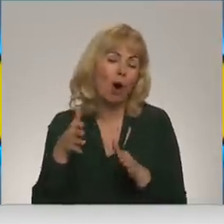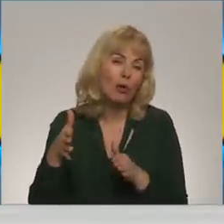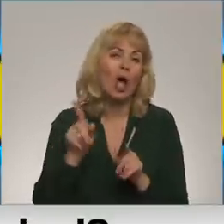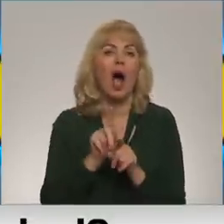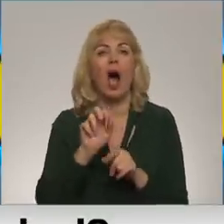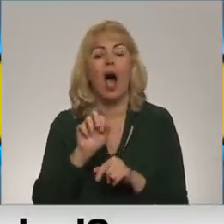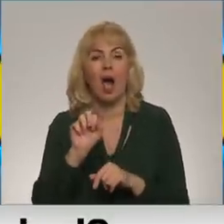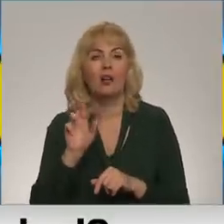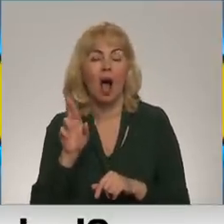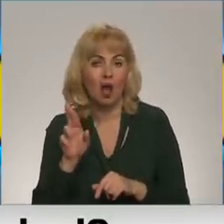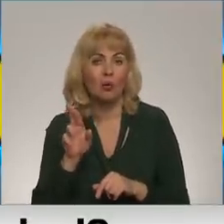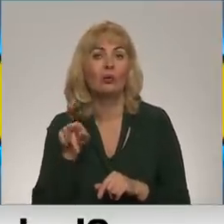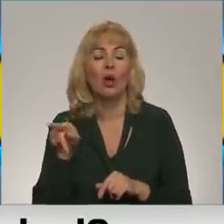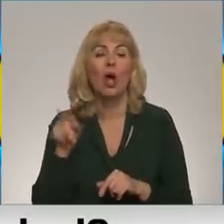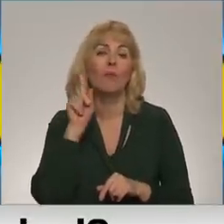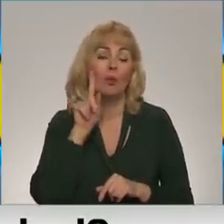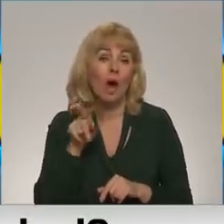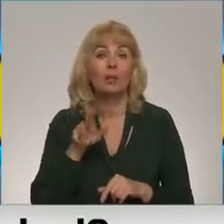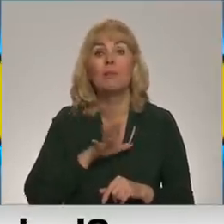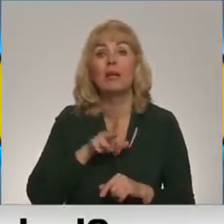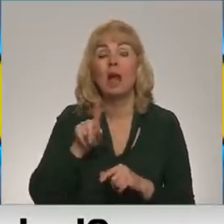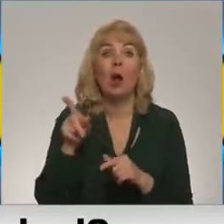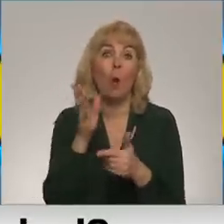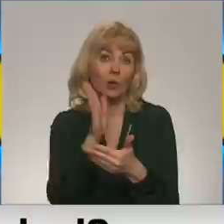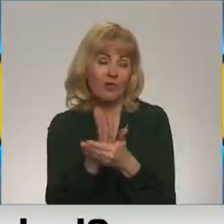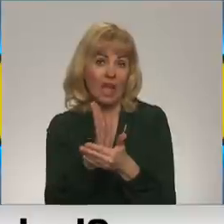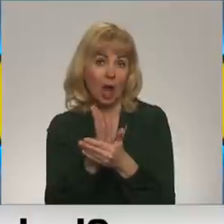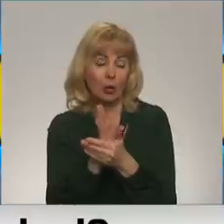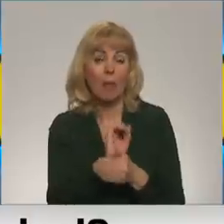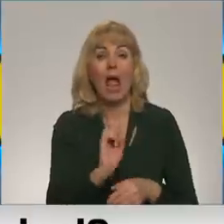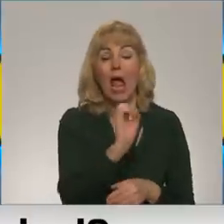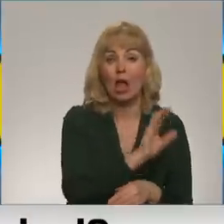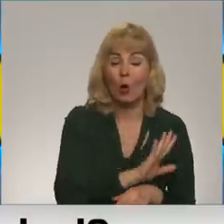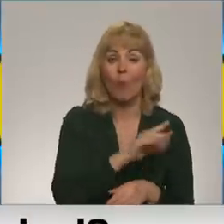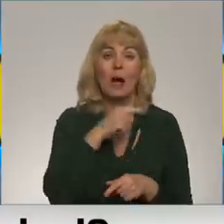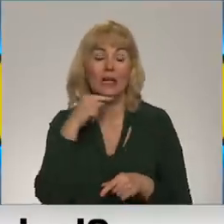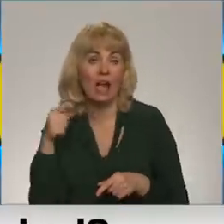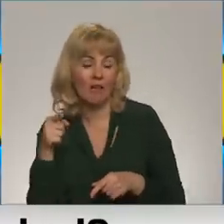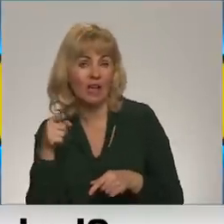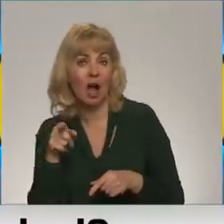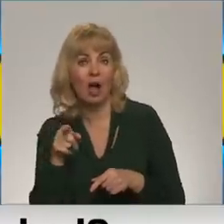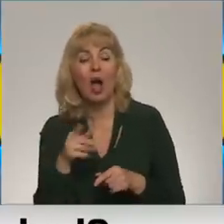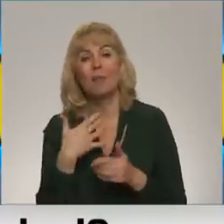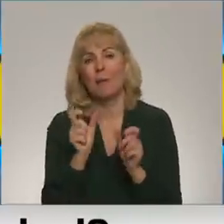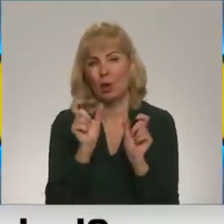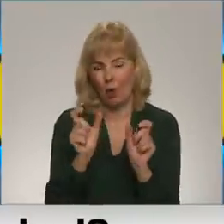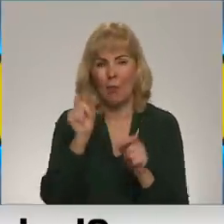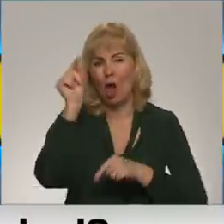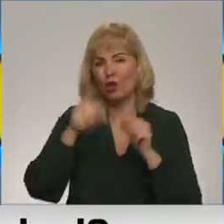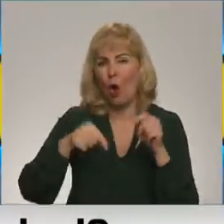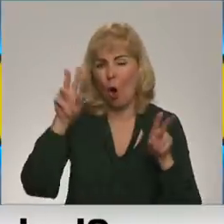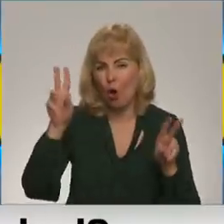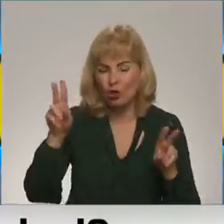Šie cilvēki neatkarīs uz rītumas tāstus, tie, kuri bija kaut kur pavidus ar prietumiem un Krieviju. Pat, ja Kremlis pilnībā nobūtķēja Dožiķi un citus opstīzis